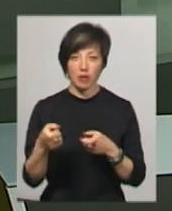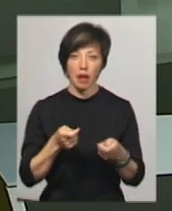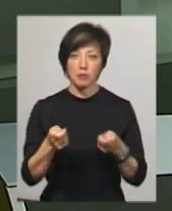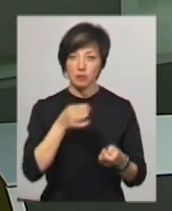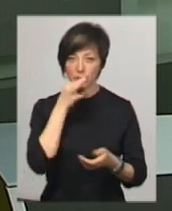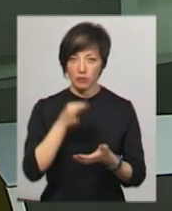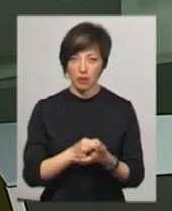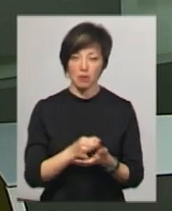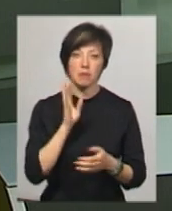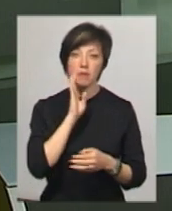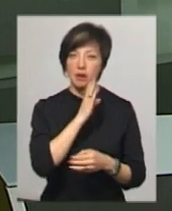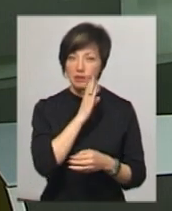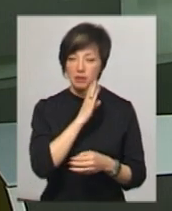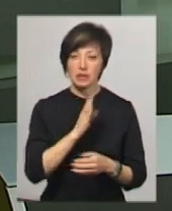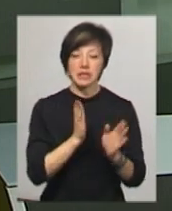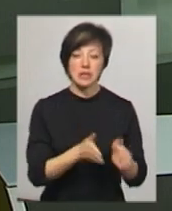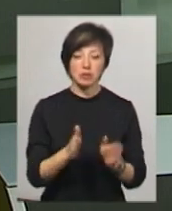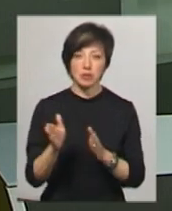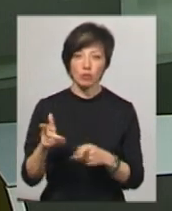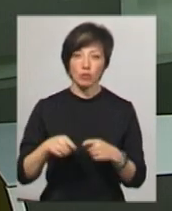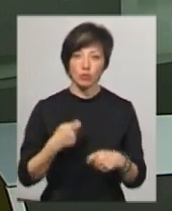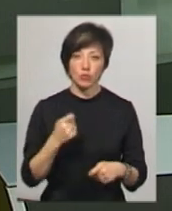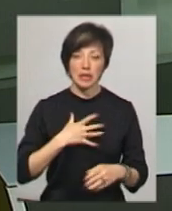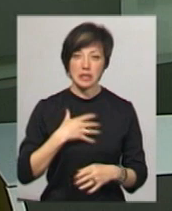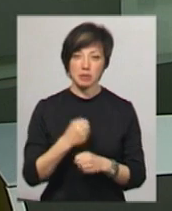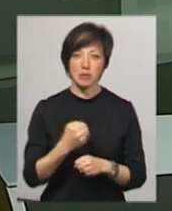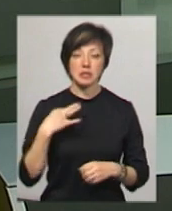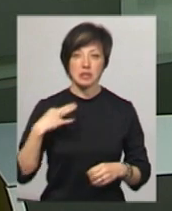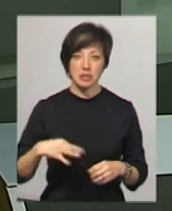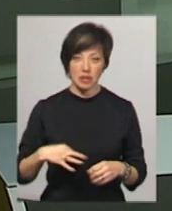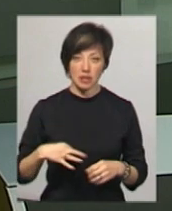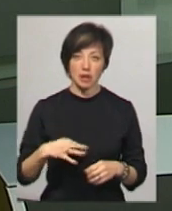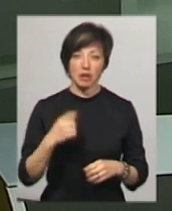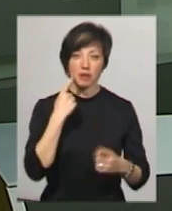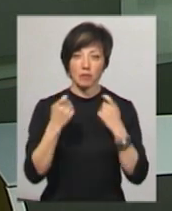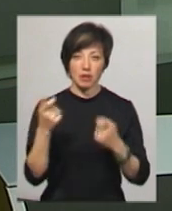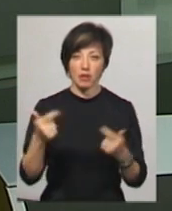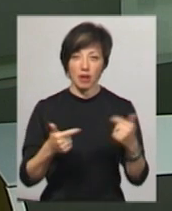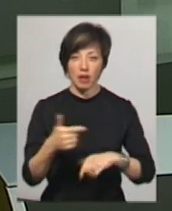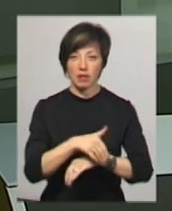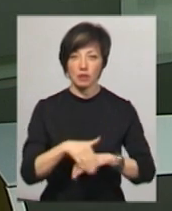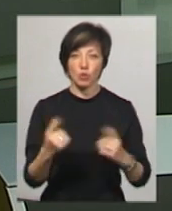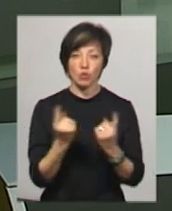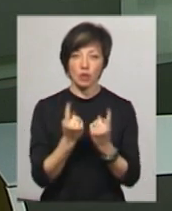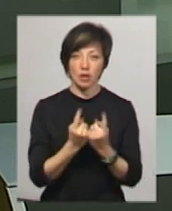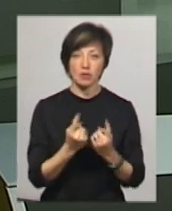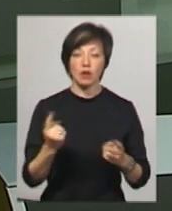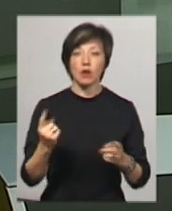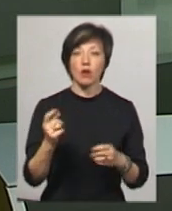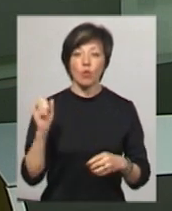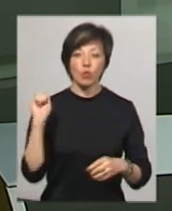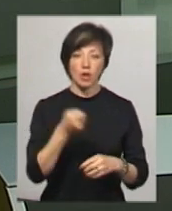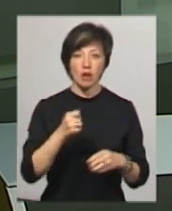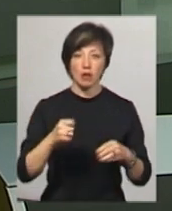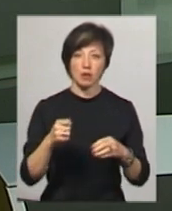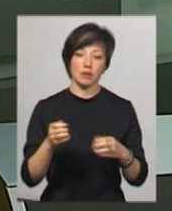адмінвідповідальності матері стало систематичне порушення дисципліни її сина. Нецензурна лайка в адреси однокласниці, удар підручником